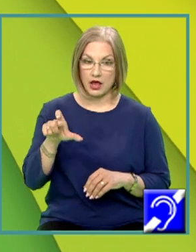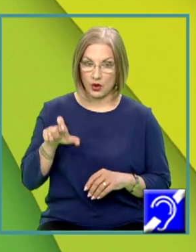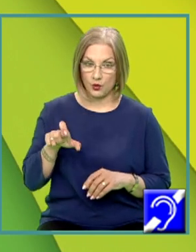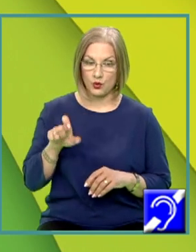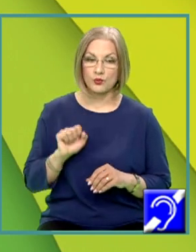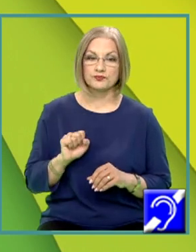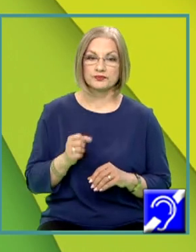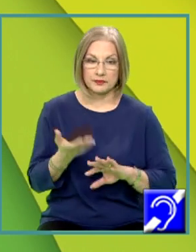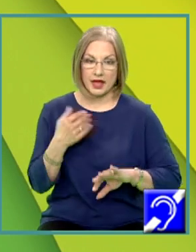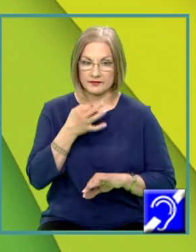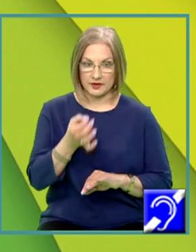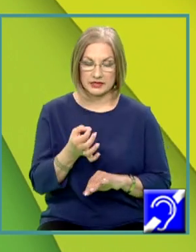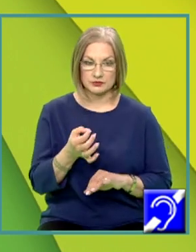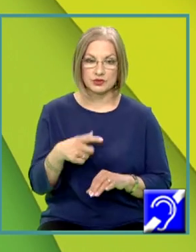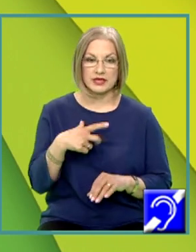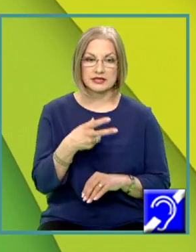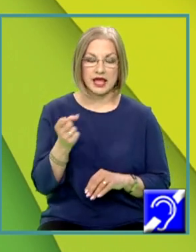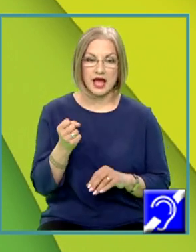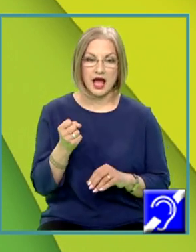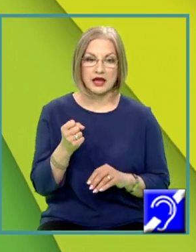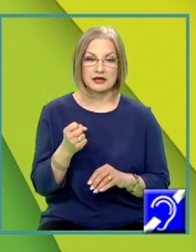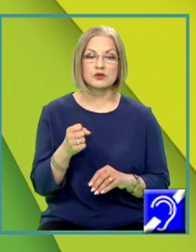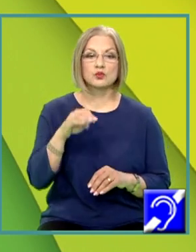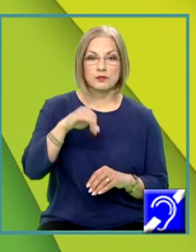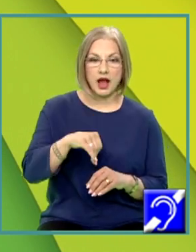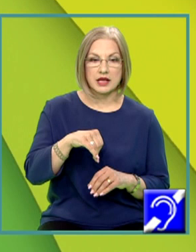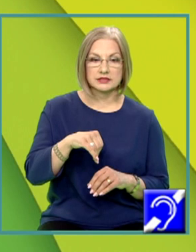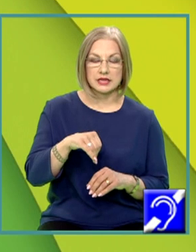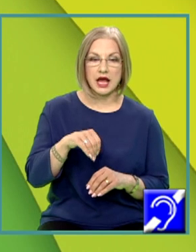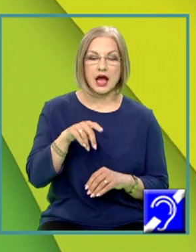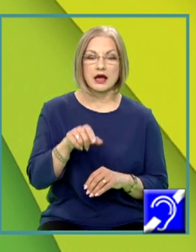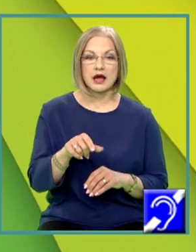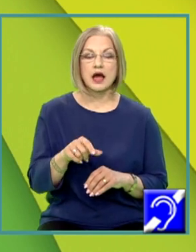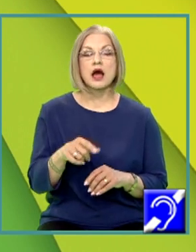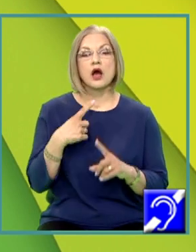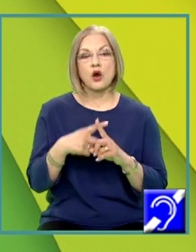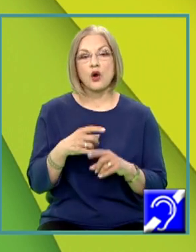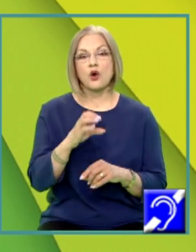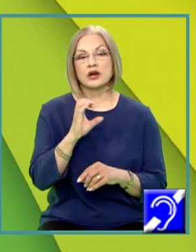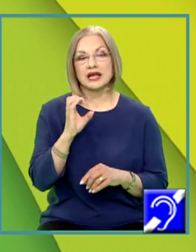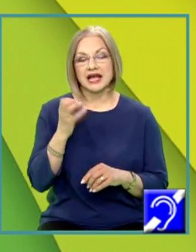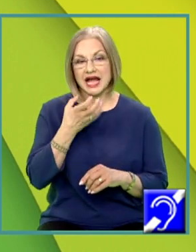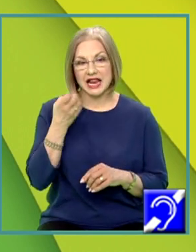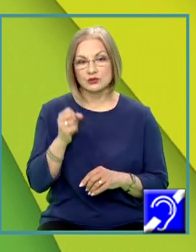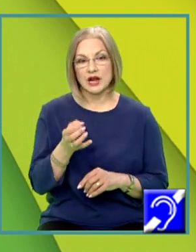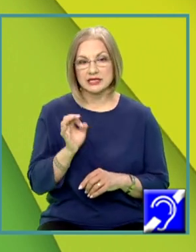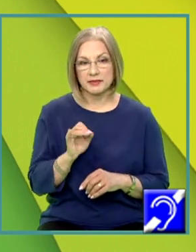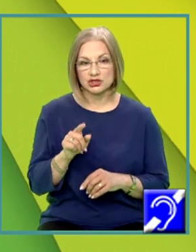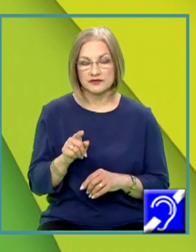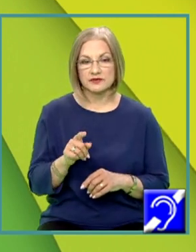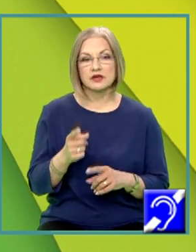am spus mai devreme, este egală cu masa soluției ori căldura specifică ori